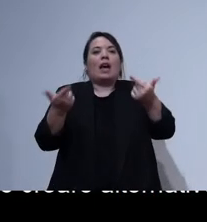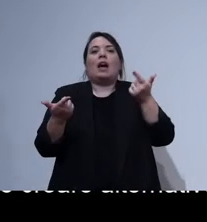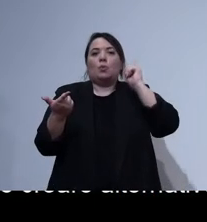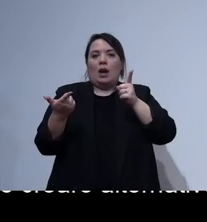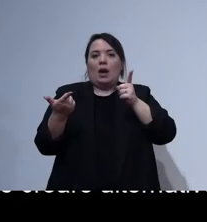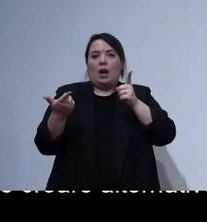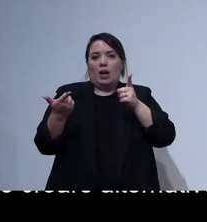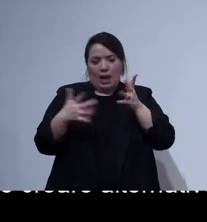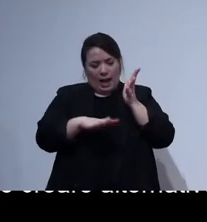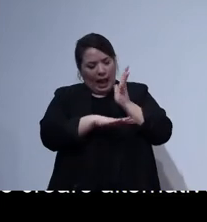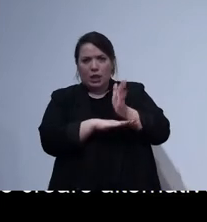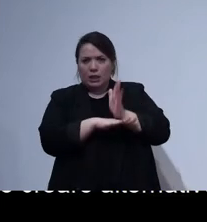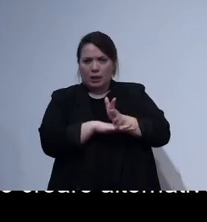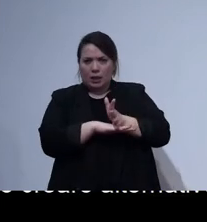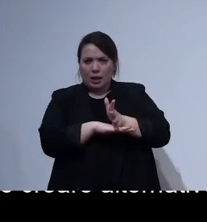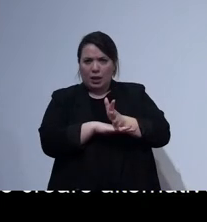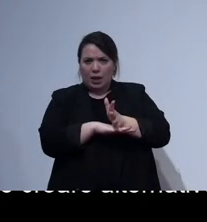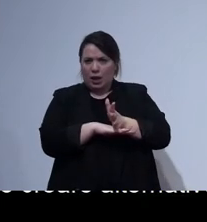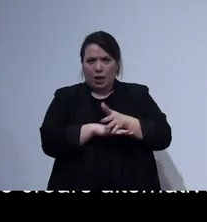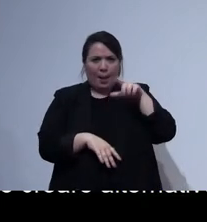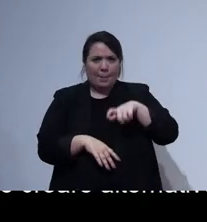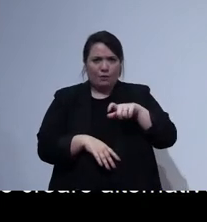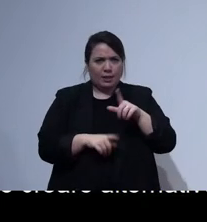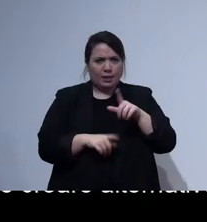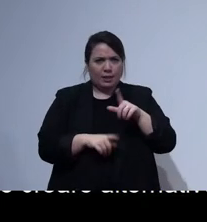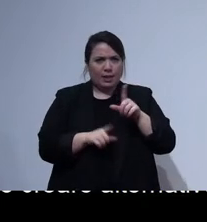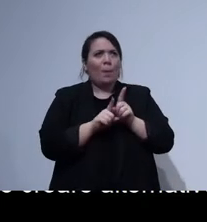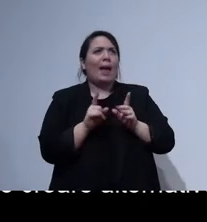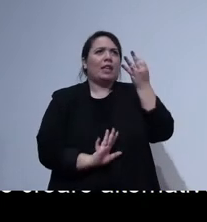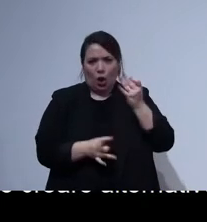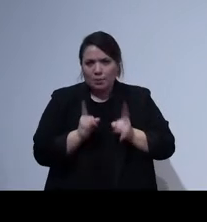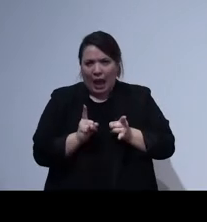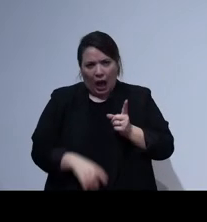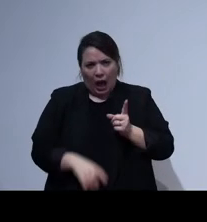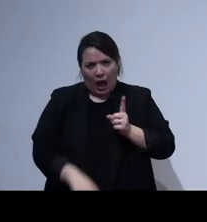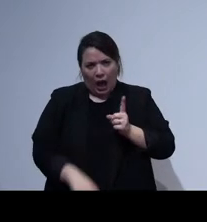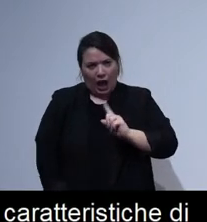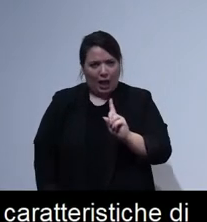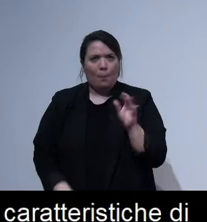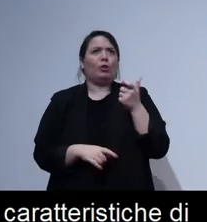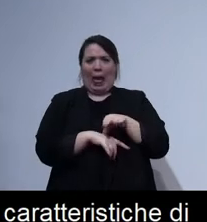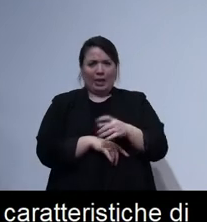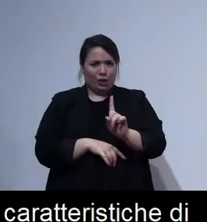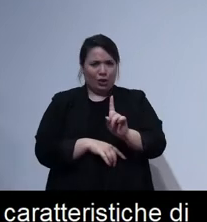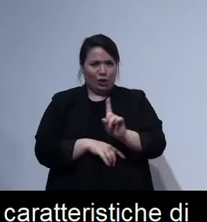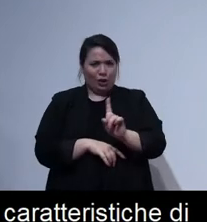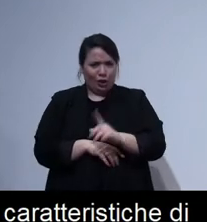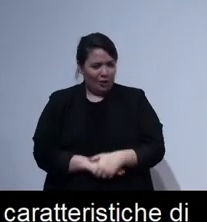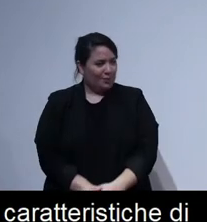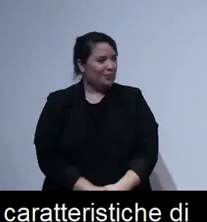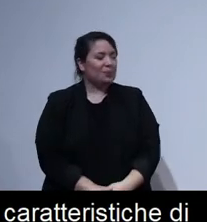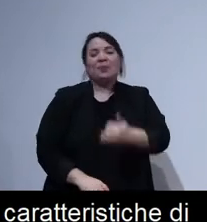non vuol dire necessariamente ospedalizzato. Prendo un attimo la parola per fare un altro